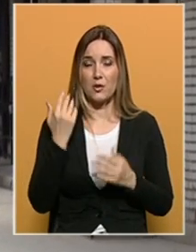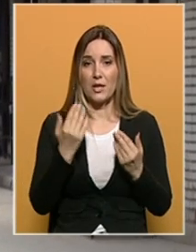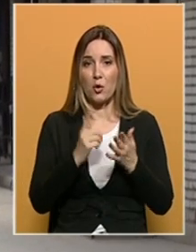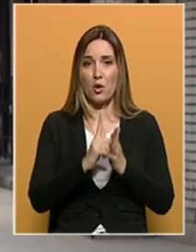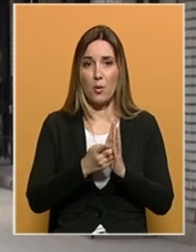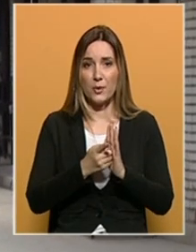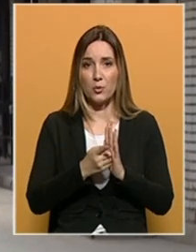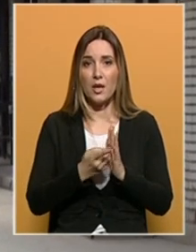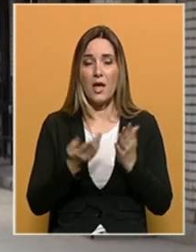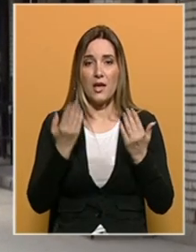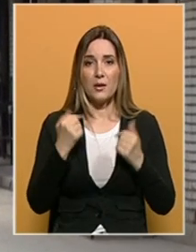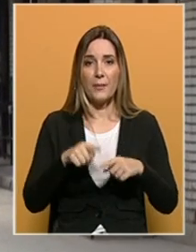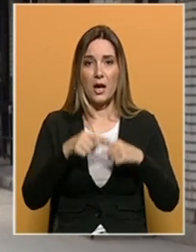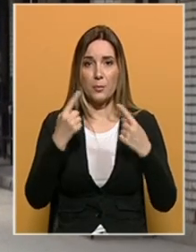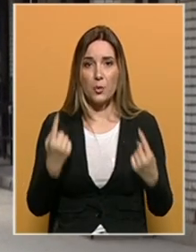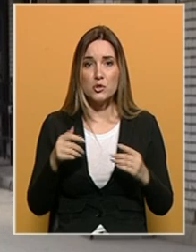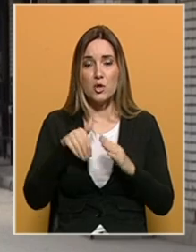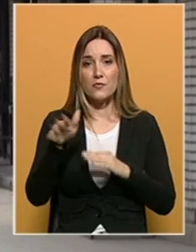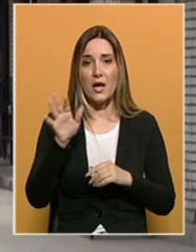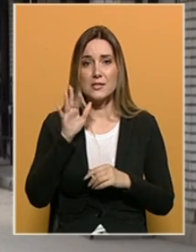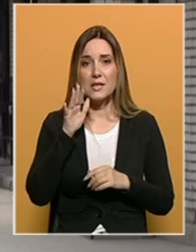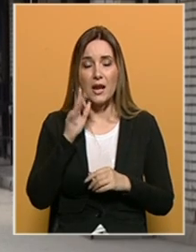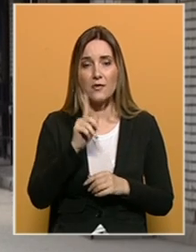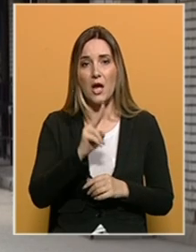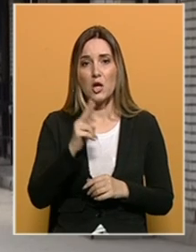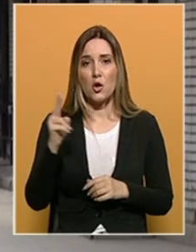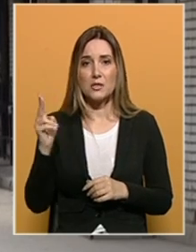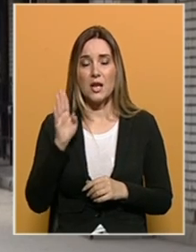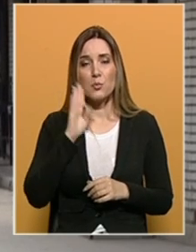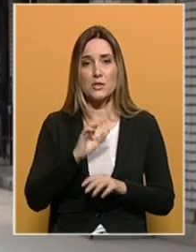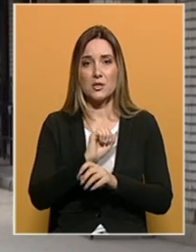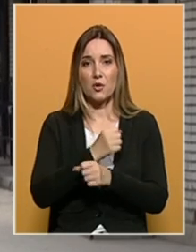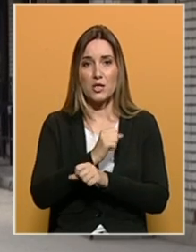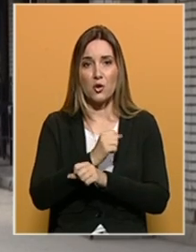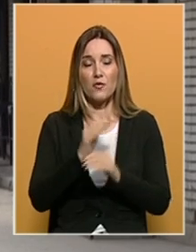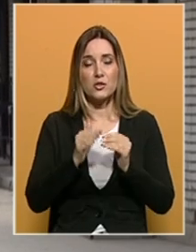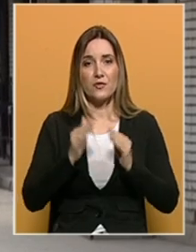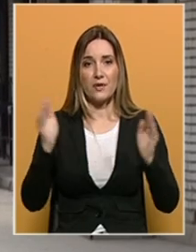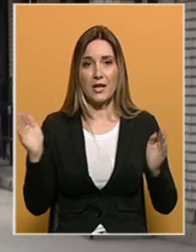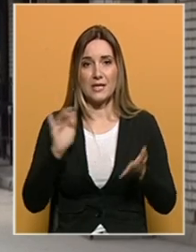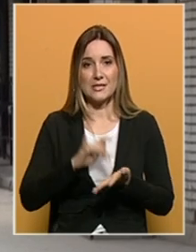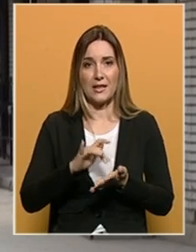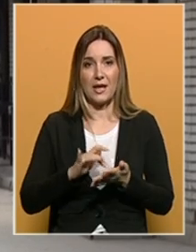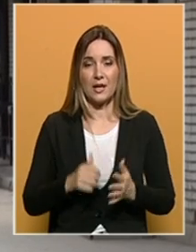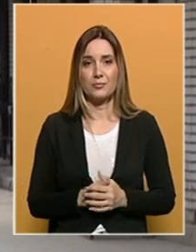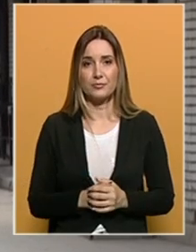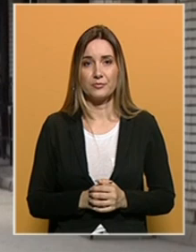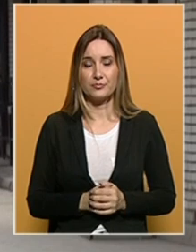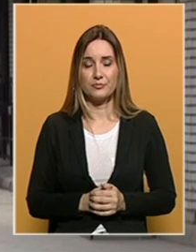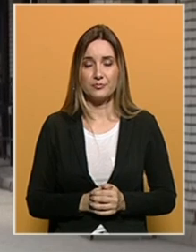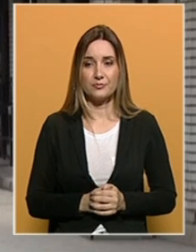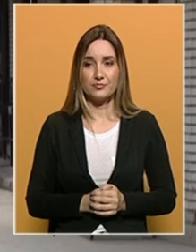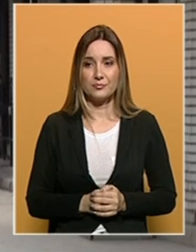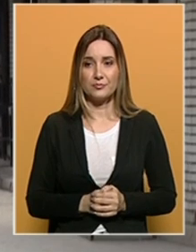minuta, ipak postoji i van Sarajeva i ostalih bosansko-ercegovačkih velikih centara. BHT1,